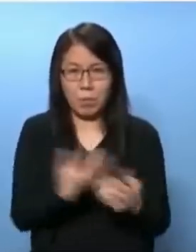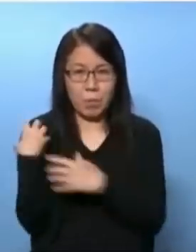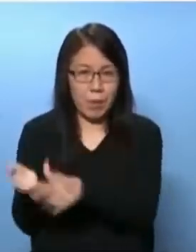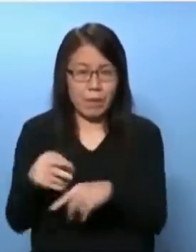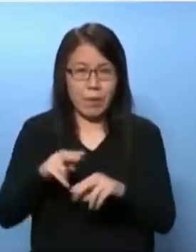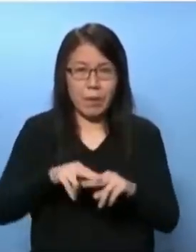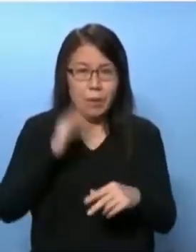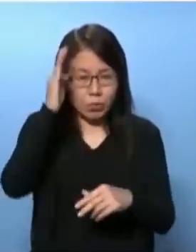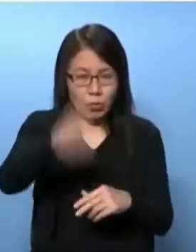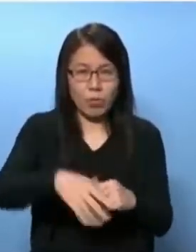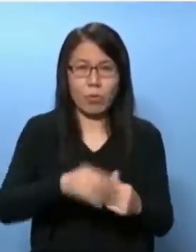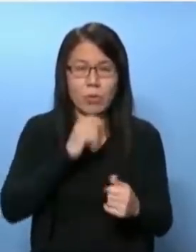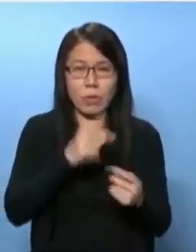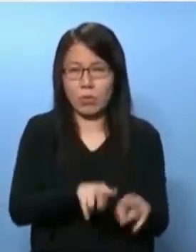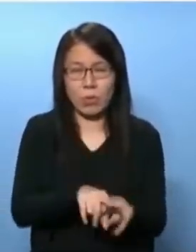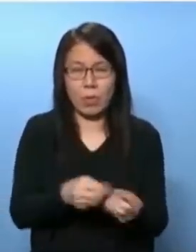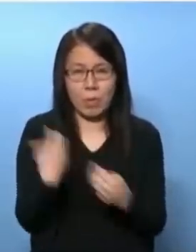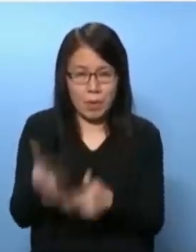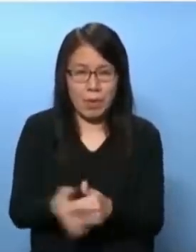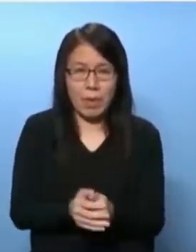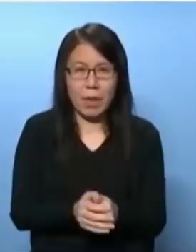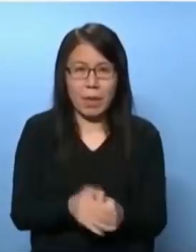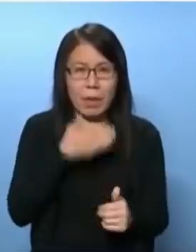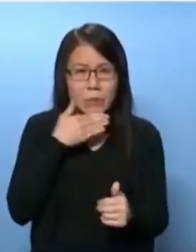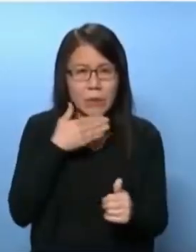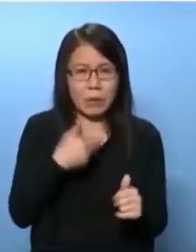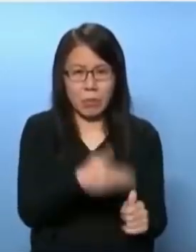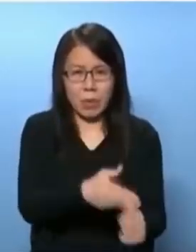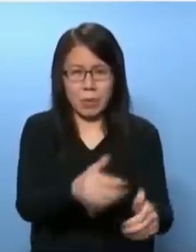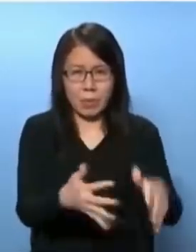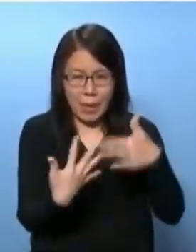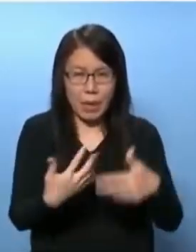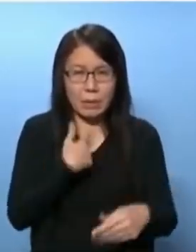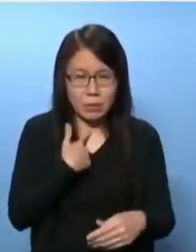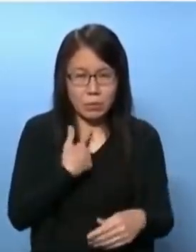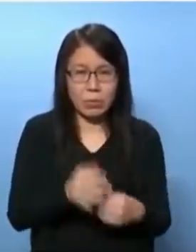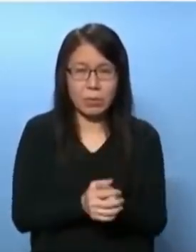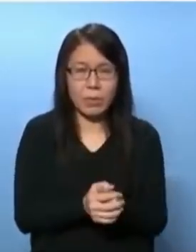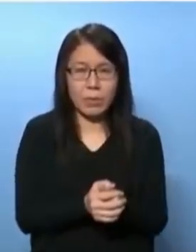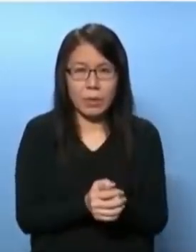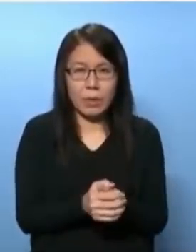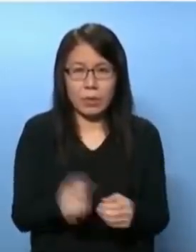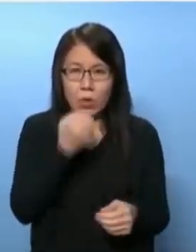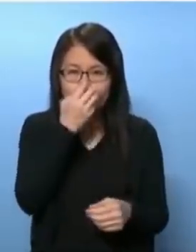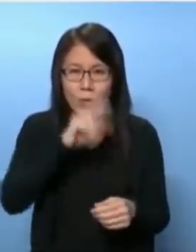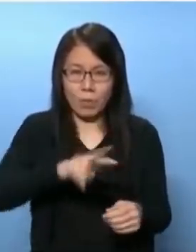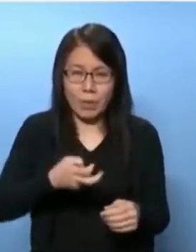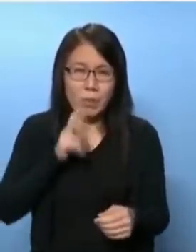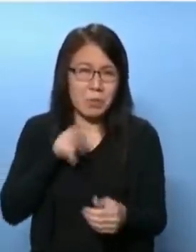上香港的将来赶年轻人入牢将香港人变成奴隶